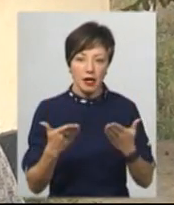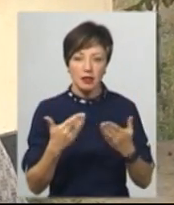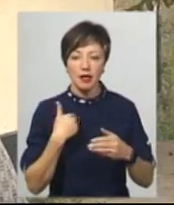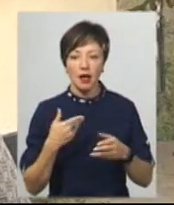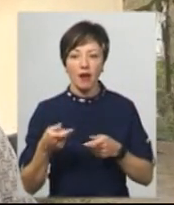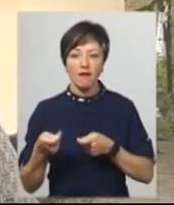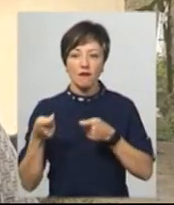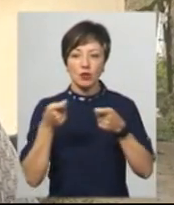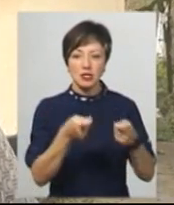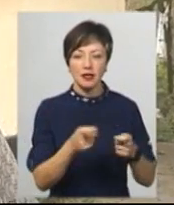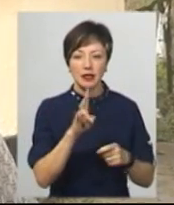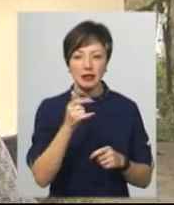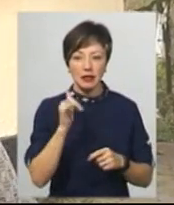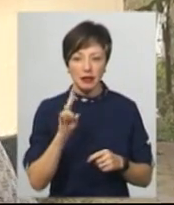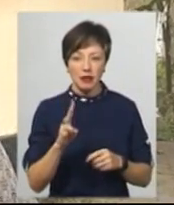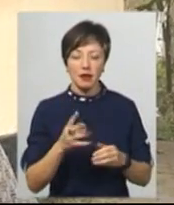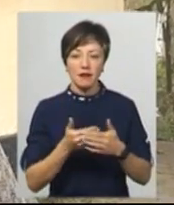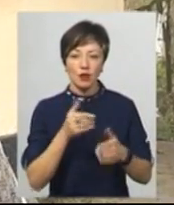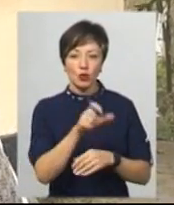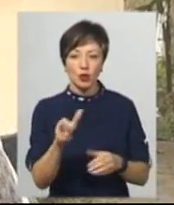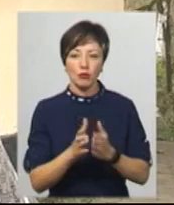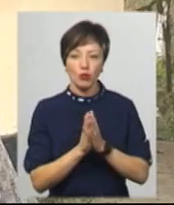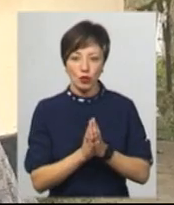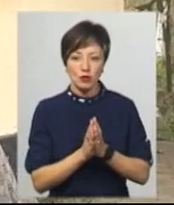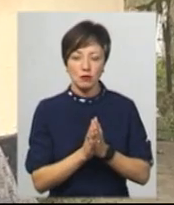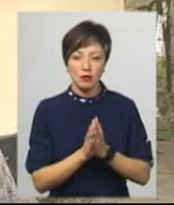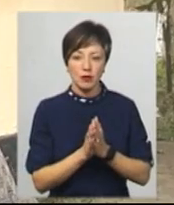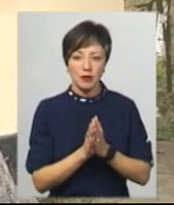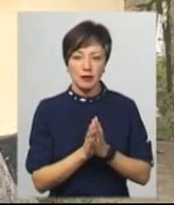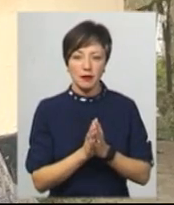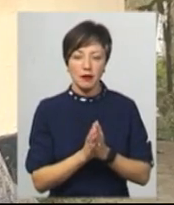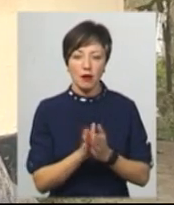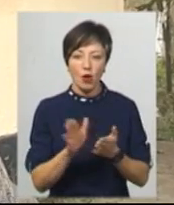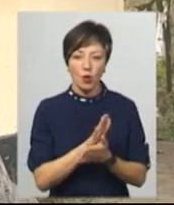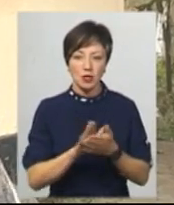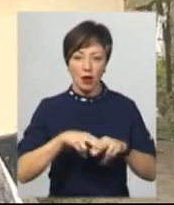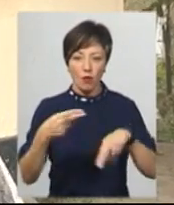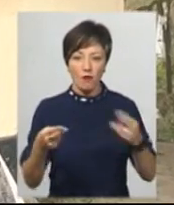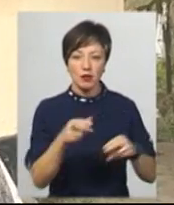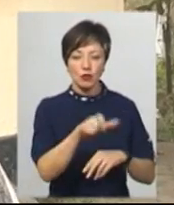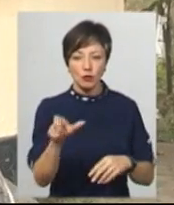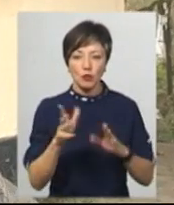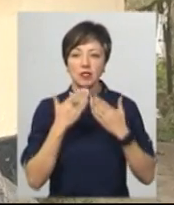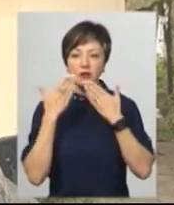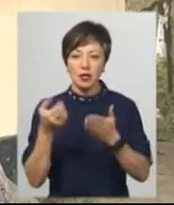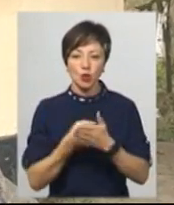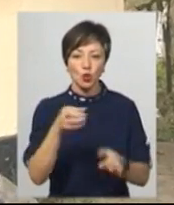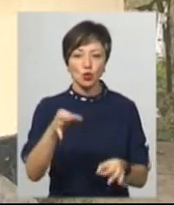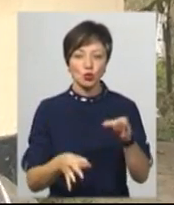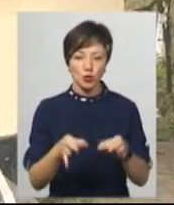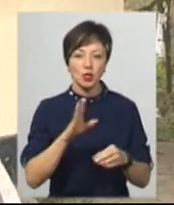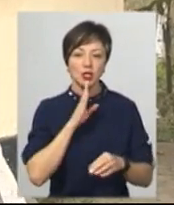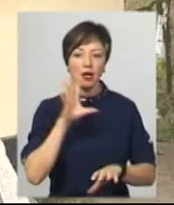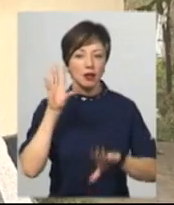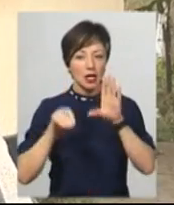я возив в Нігін це звернення від людей, і що просимо розраховуватися з людьми, оскільки будемо звертатися до суду, вона